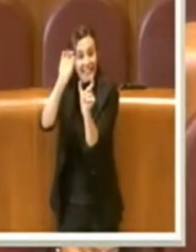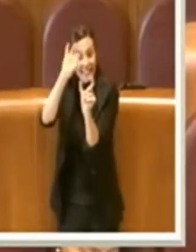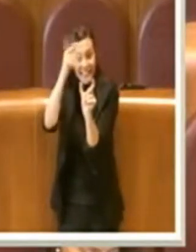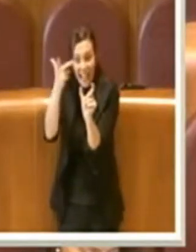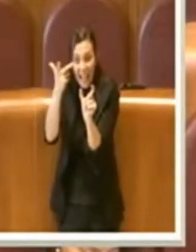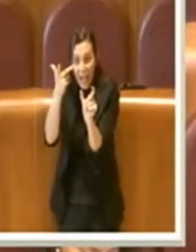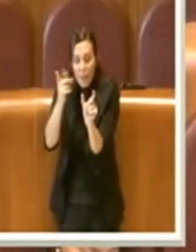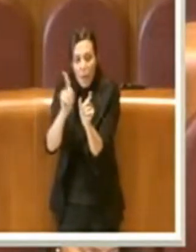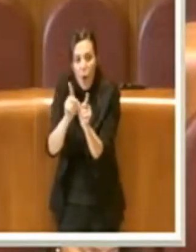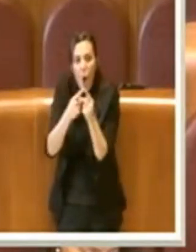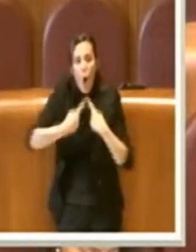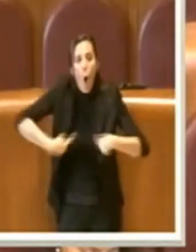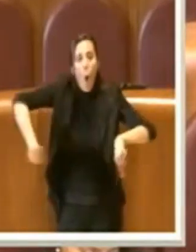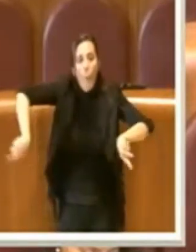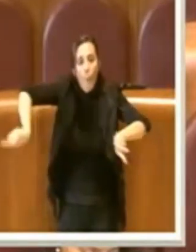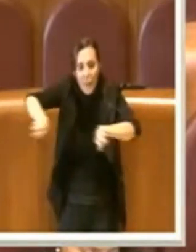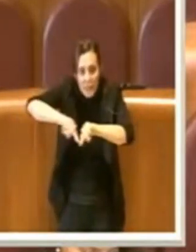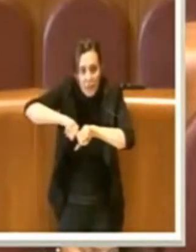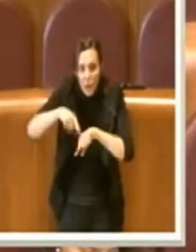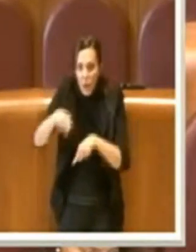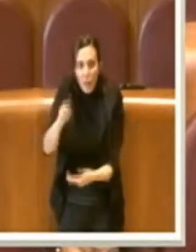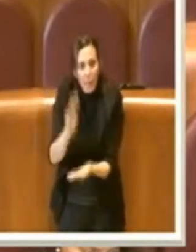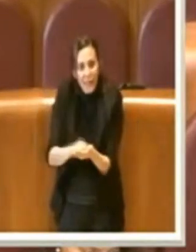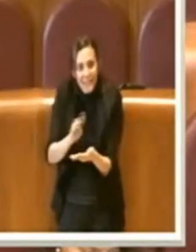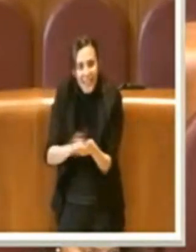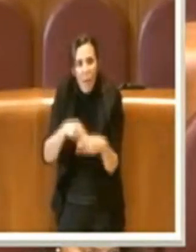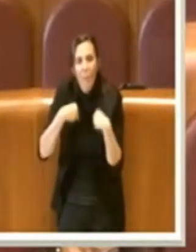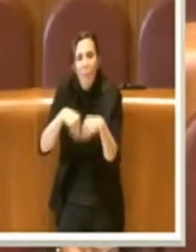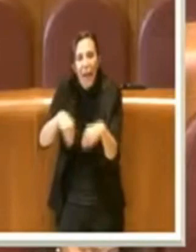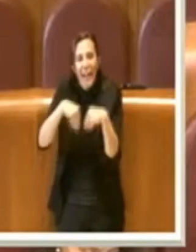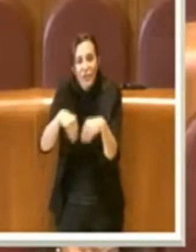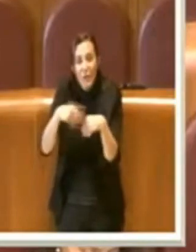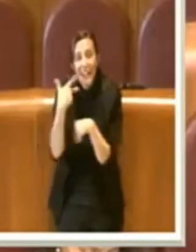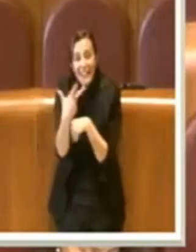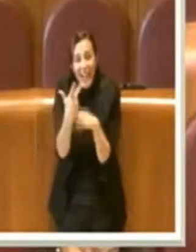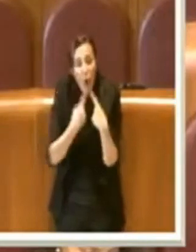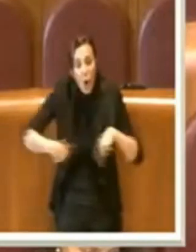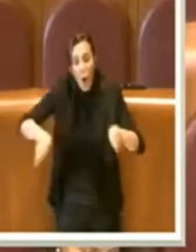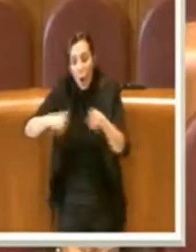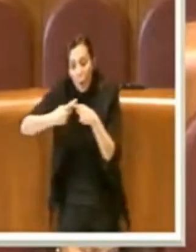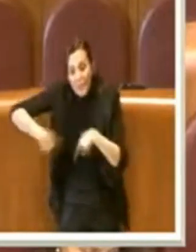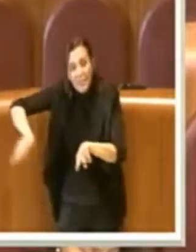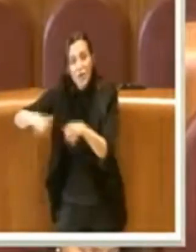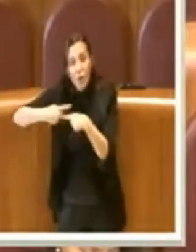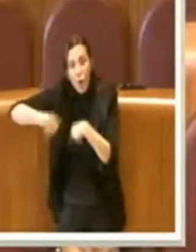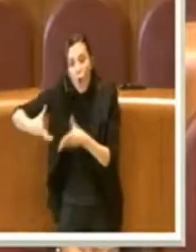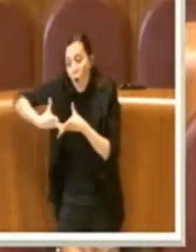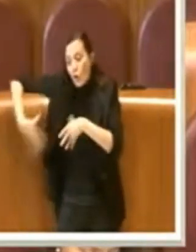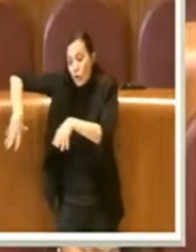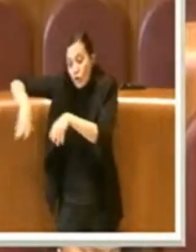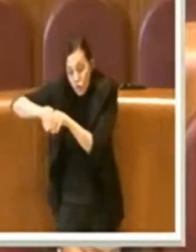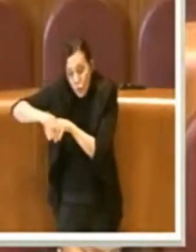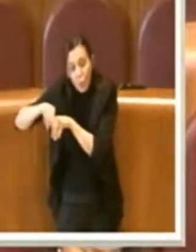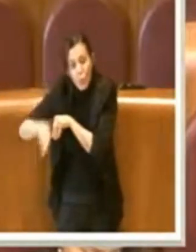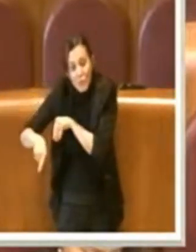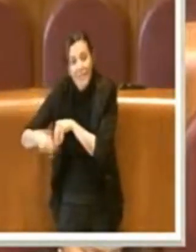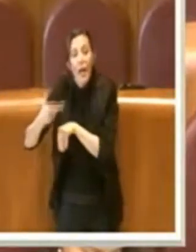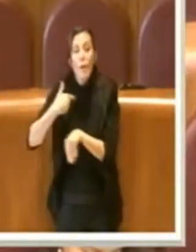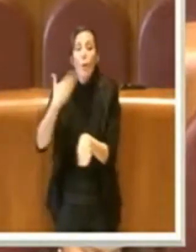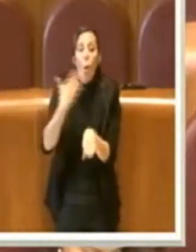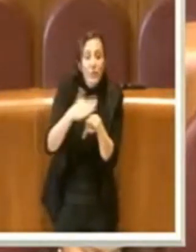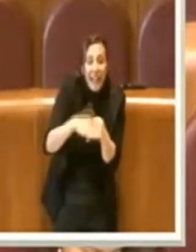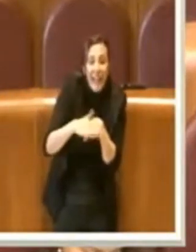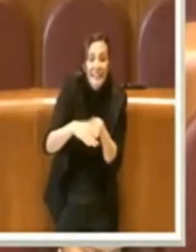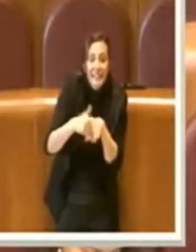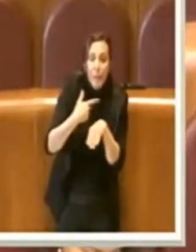commissione e ci stesse per tutta la durata, avrebbe partecipato ad almeno tre commissioni, congiunte con l'ambiente o singole, sull'utenza non domestica. Abbiamo